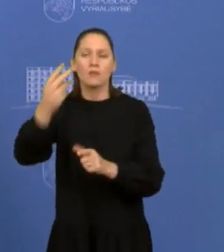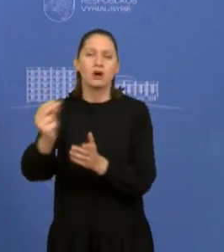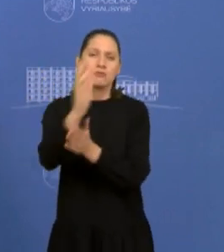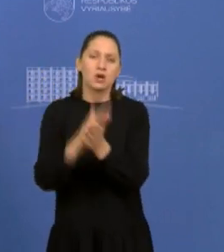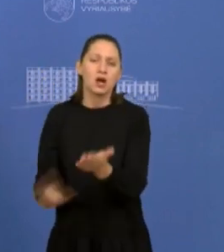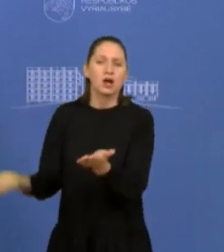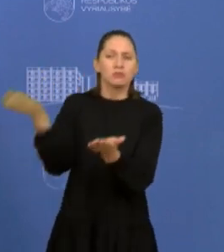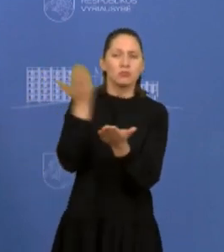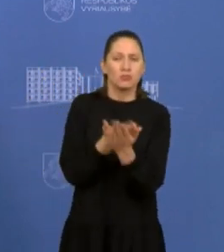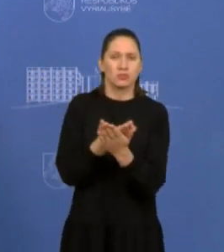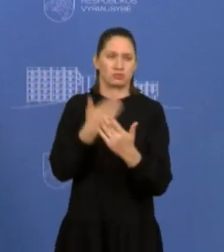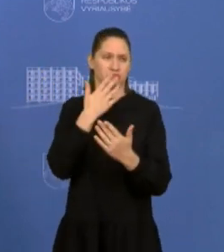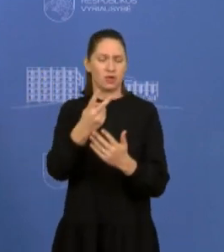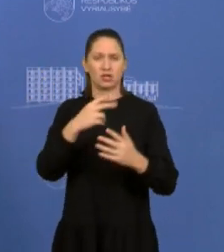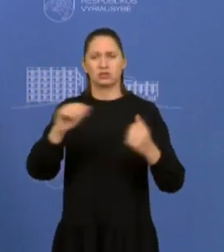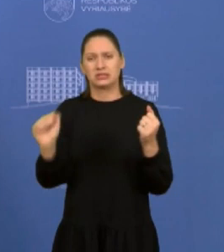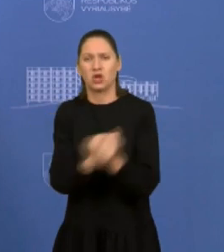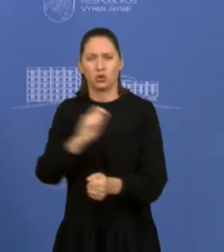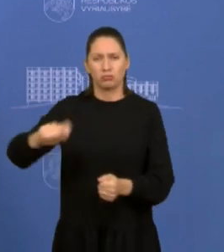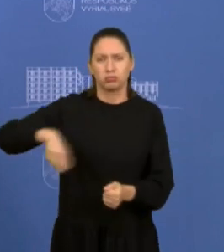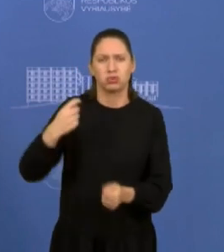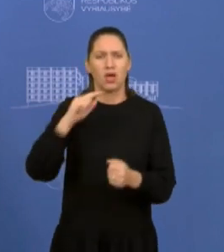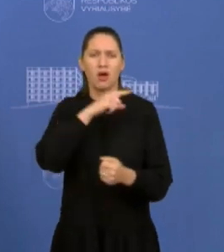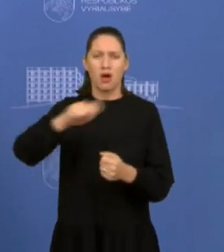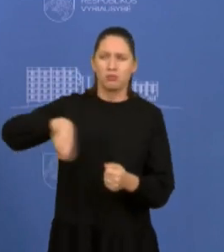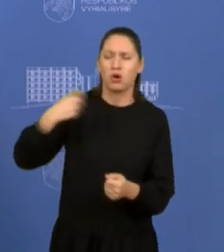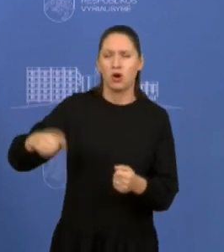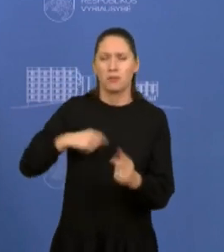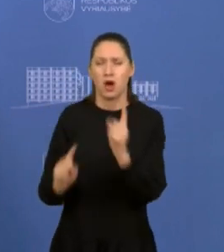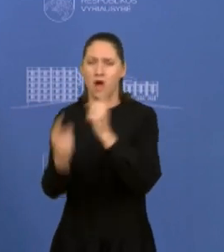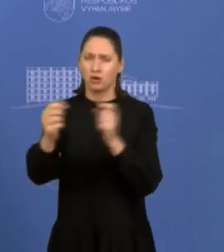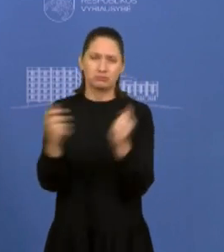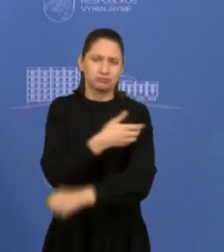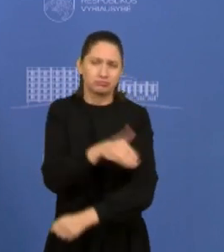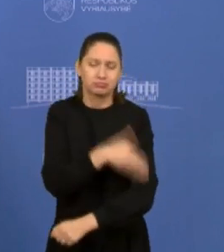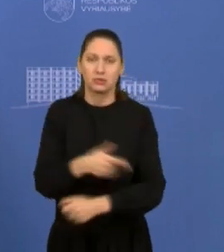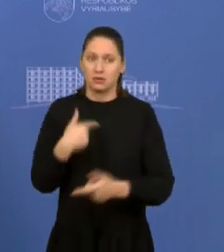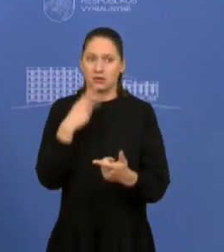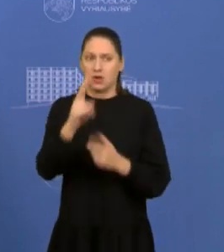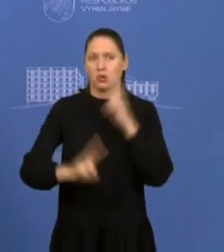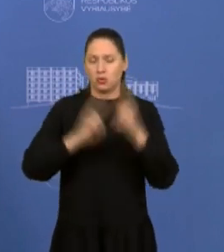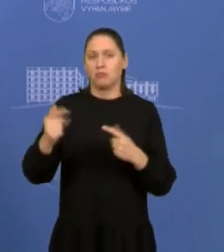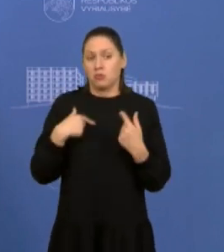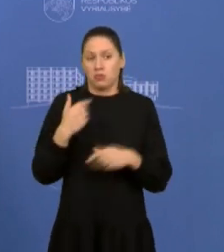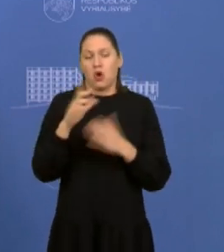ausrų nuostolius, stikinių liučių nuostolius, tai jie kaupiasi ir mes turim veikti.